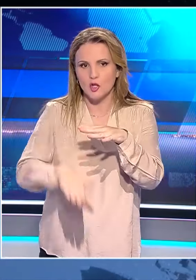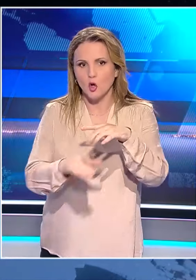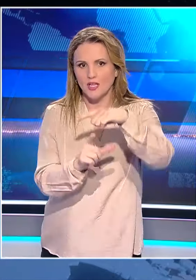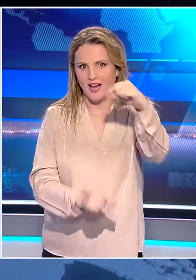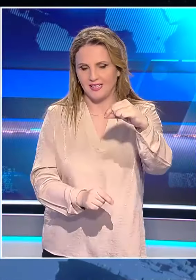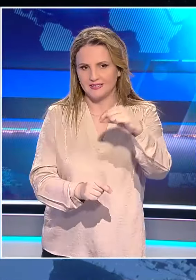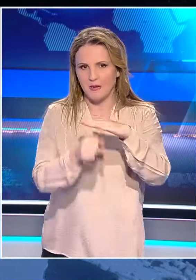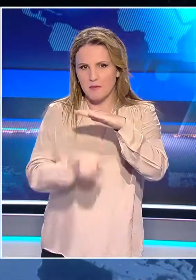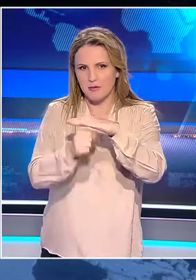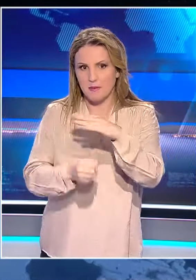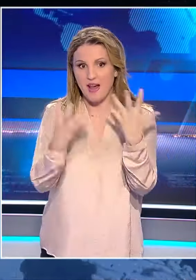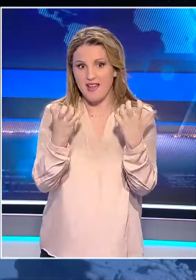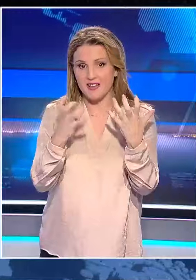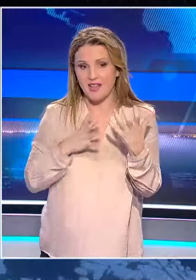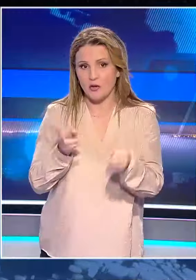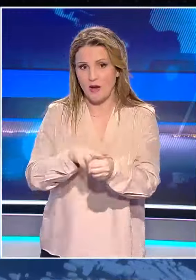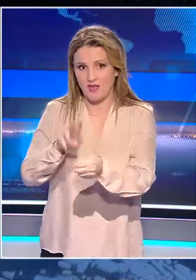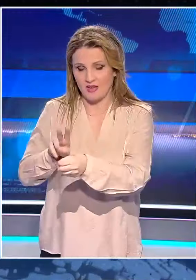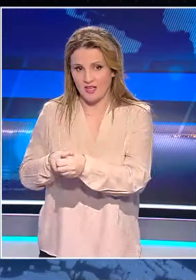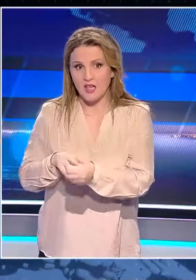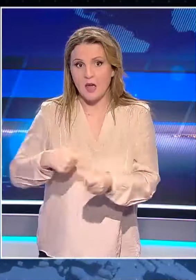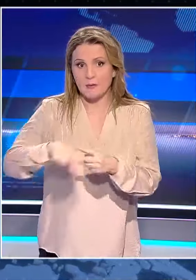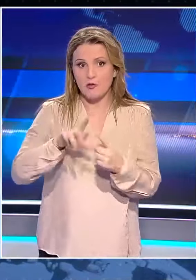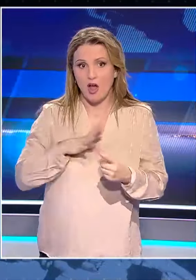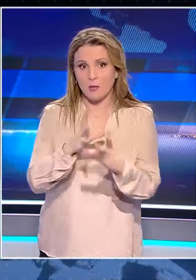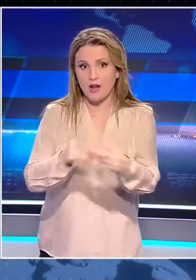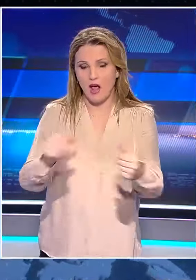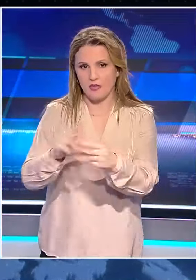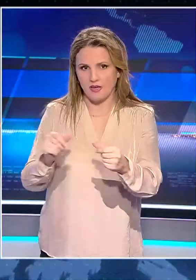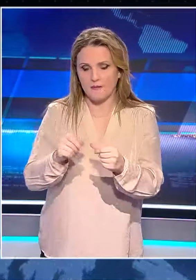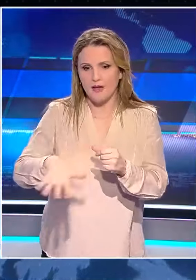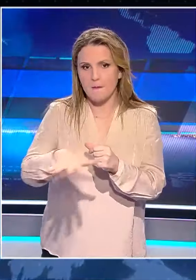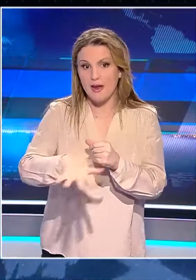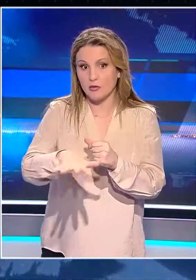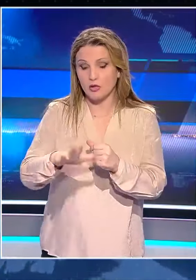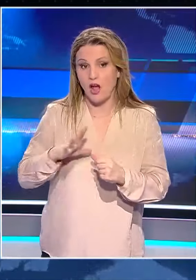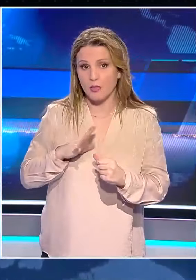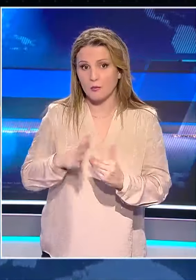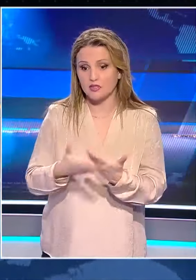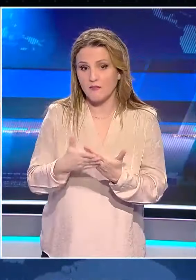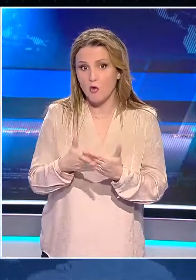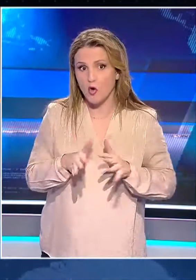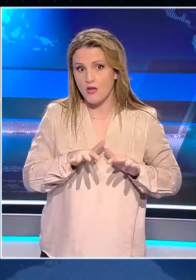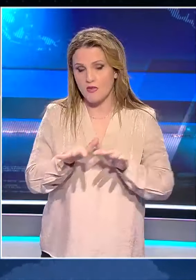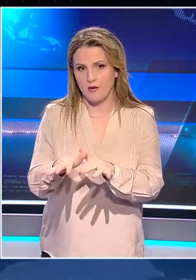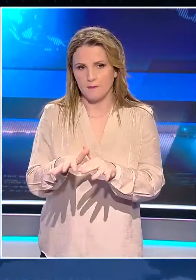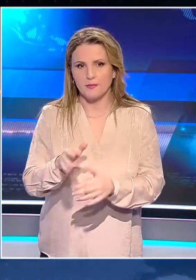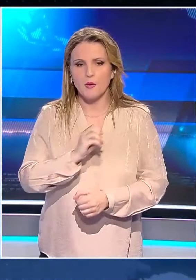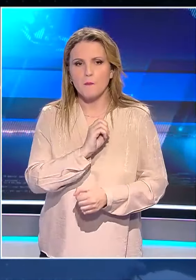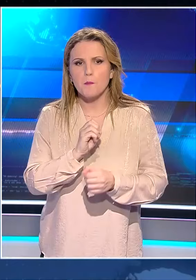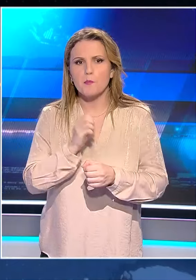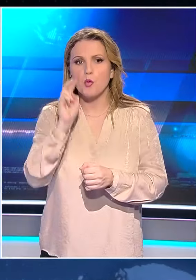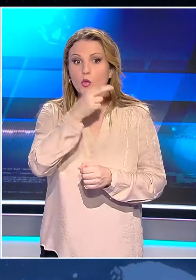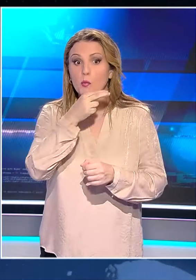της Λωρίδας της Γάζας με 90 νεκρούς που αποτελούσε ανθρωπιστική ζώνη σύμφωνα με τις Παλαιστινιακές αρχές. Ο Πρωθυπουργός του